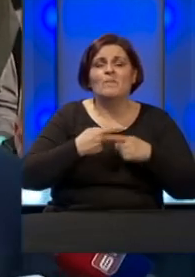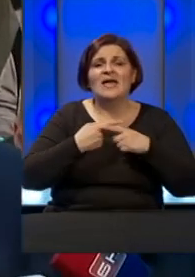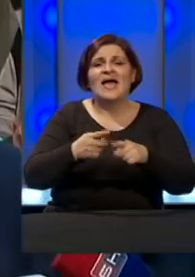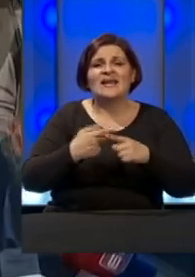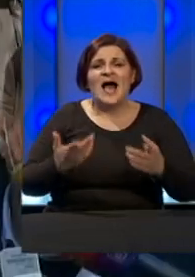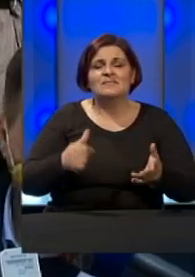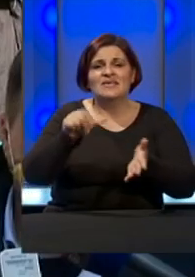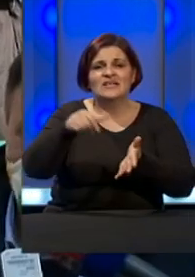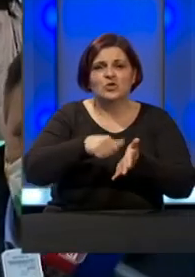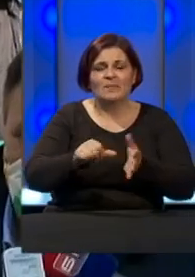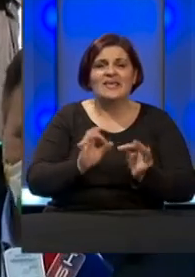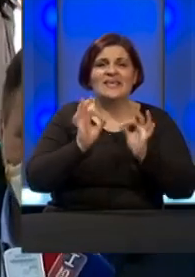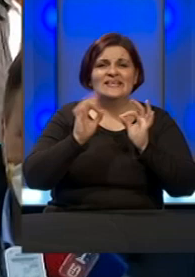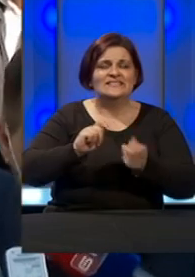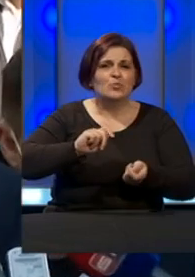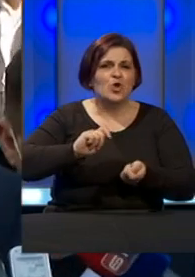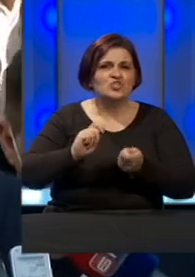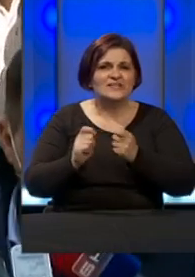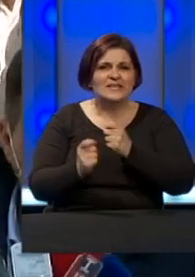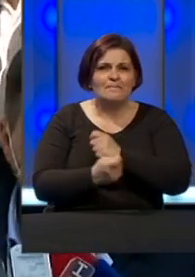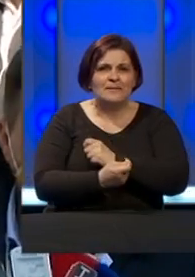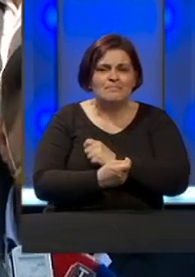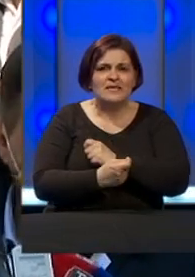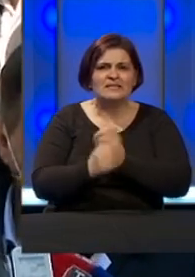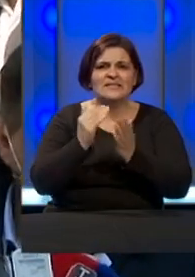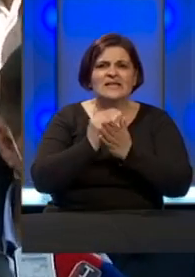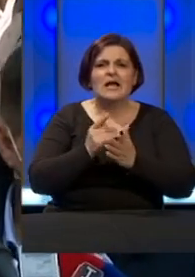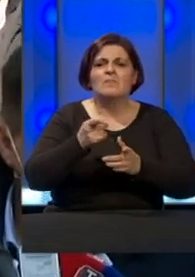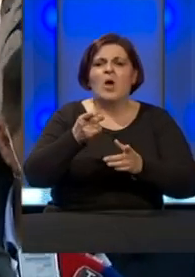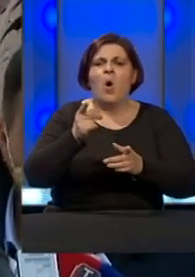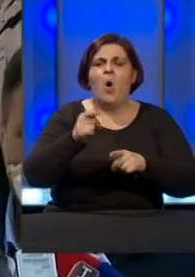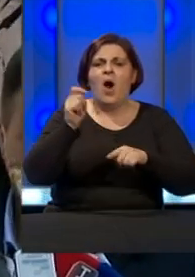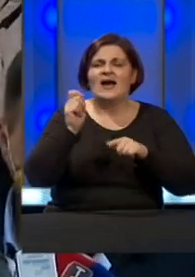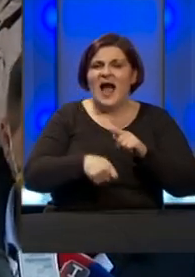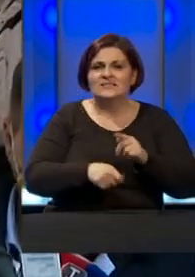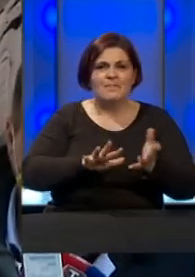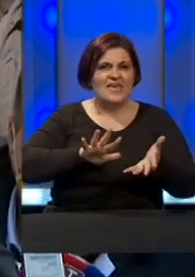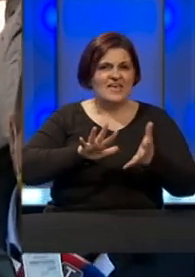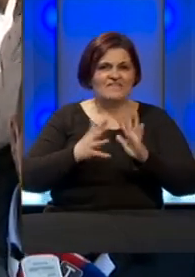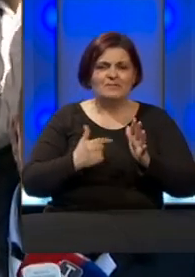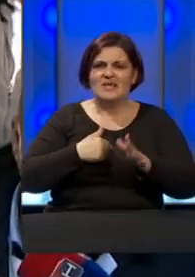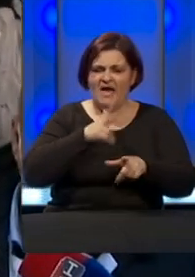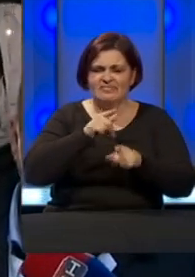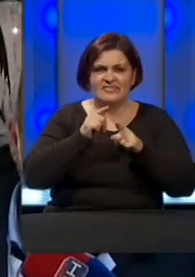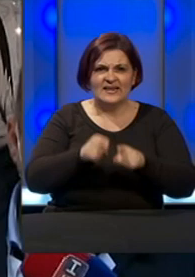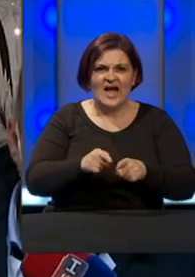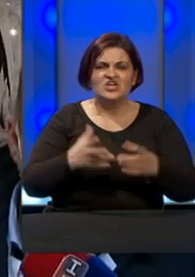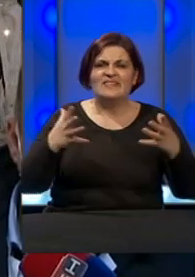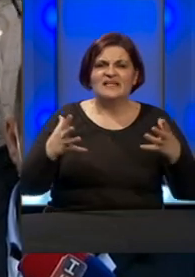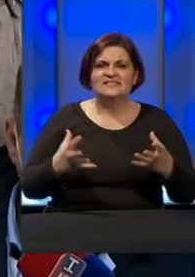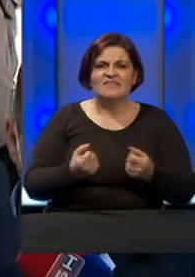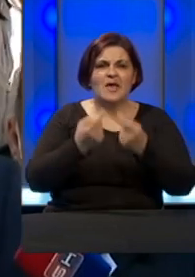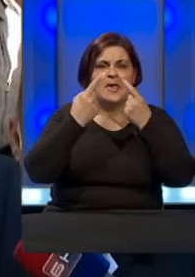periodu i da se on plaći. Sigurno će se promijeniti odrebe zakona o kaznama. Vjerovatno ja insistiram na tome da se formira